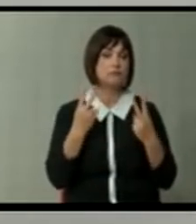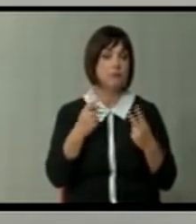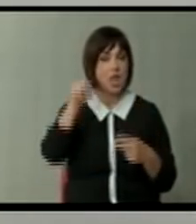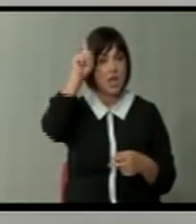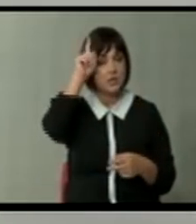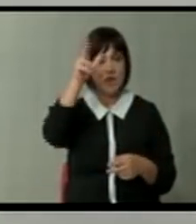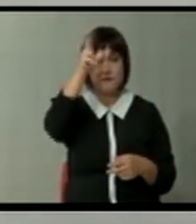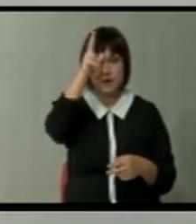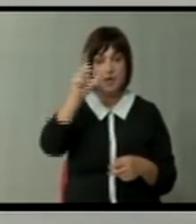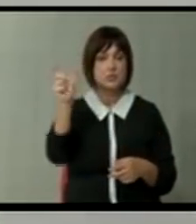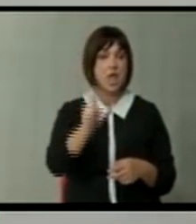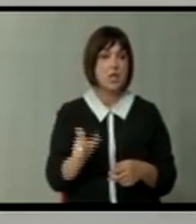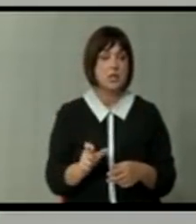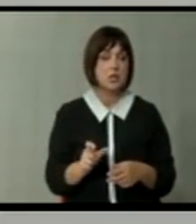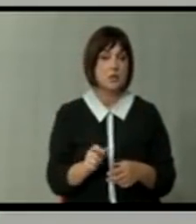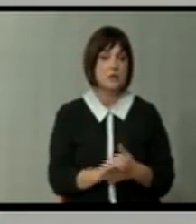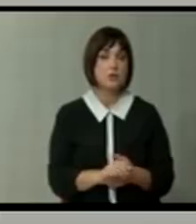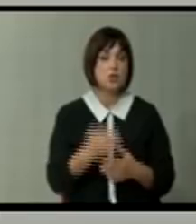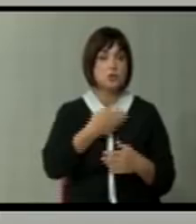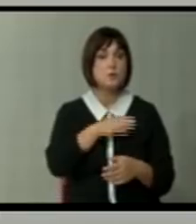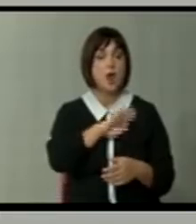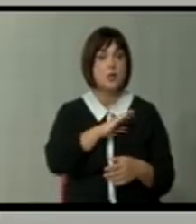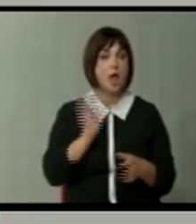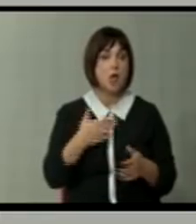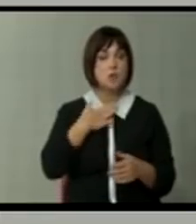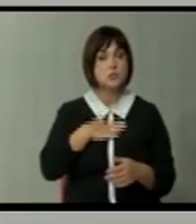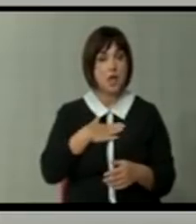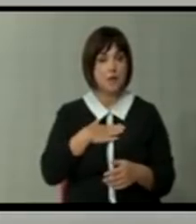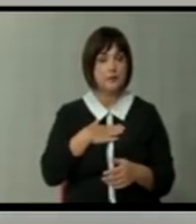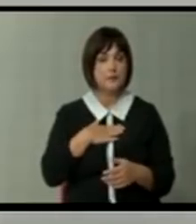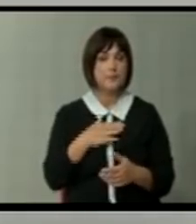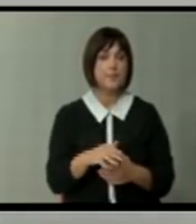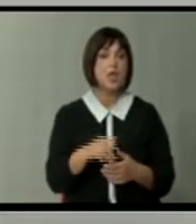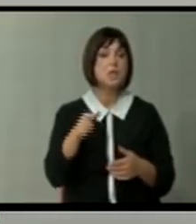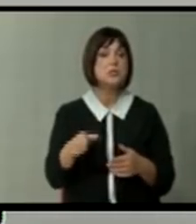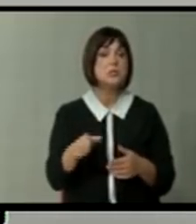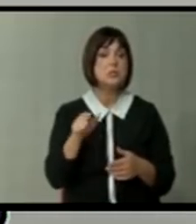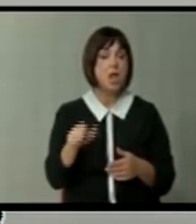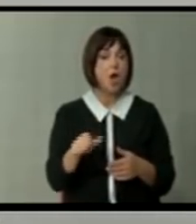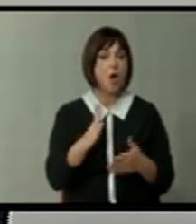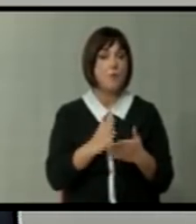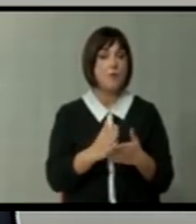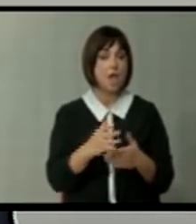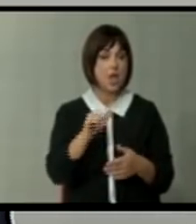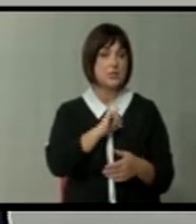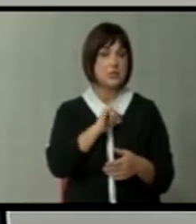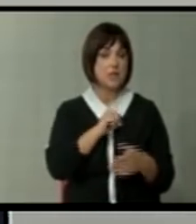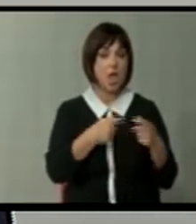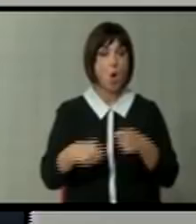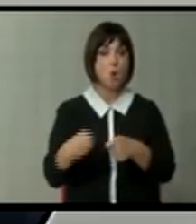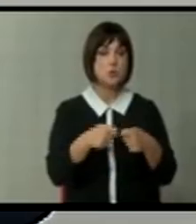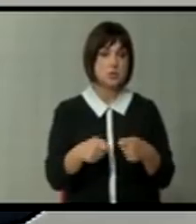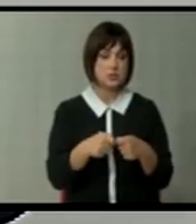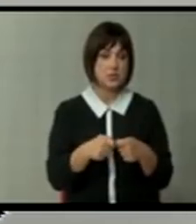Германија, Франција, Италија, и така натаму, Шпанија, ако сакате. Зачи, таму, тоа е интересна организација.